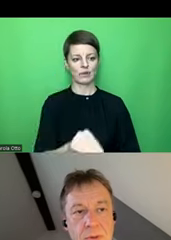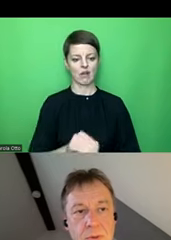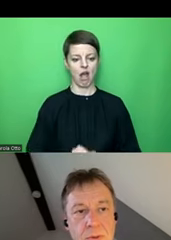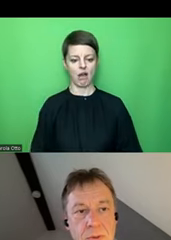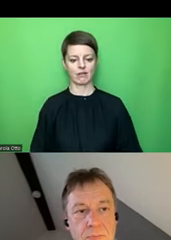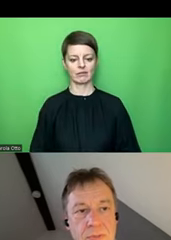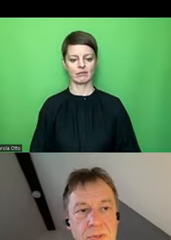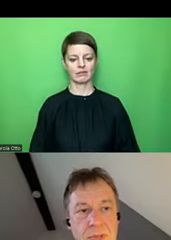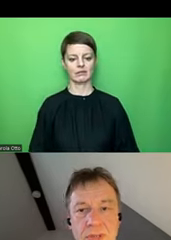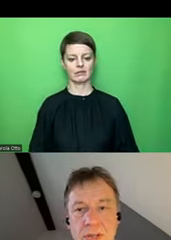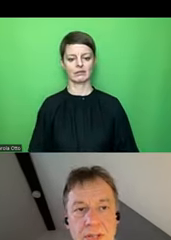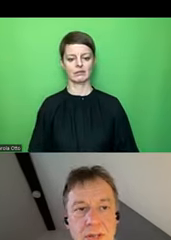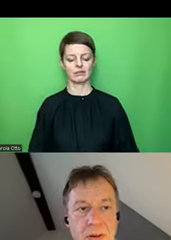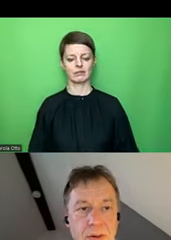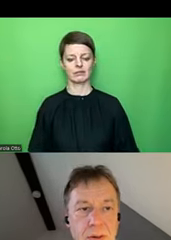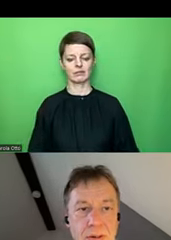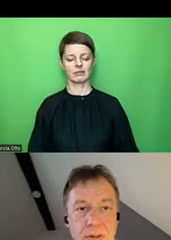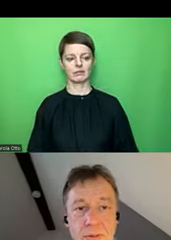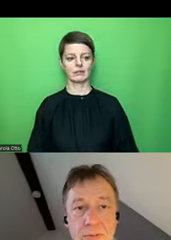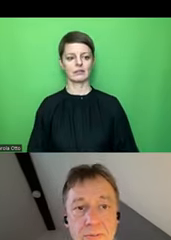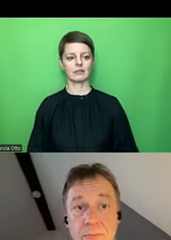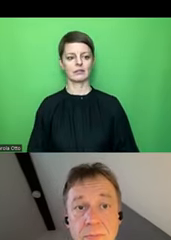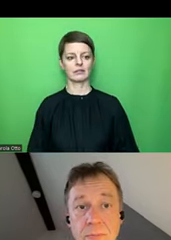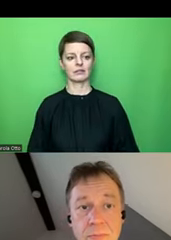oder so, dann kann ich auch